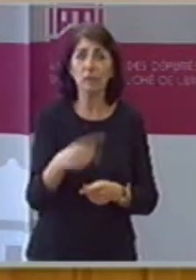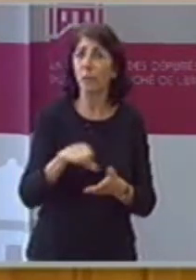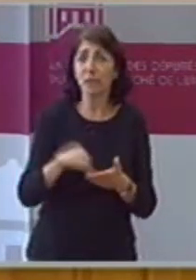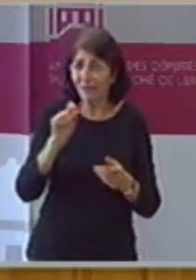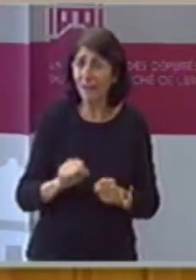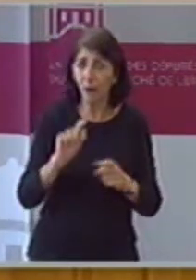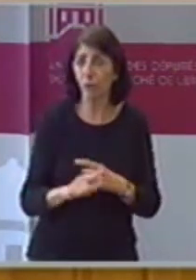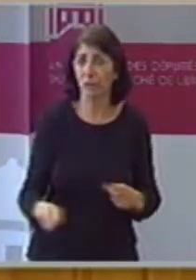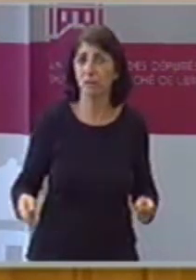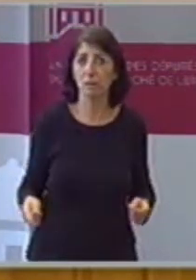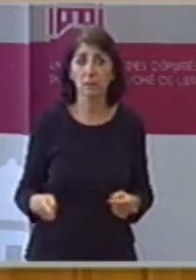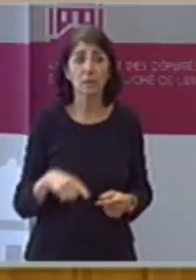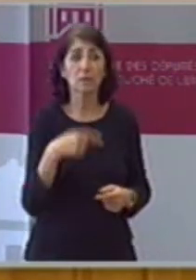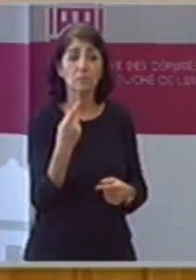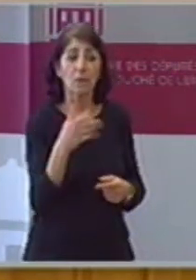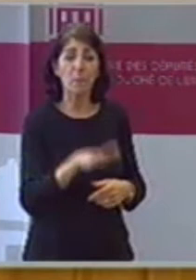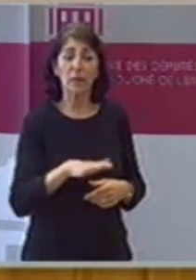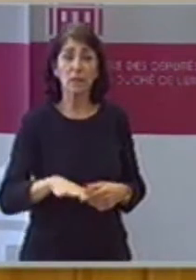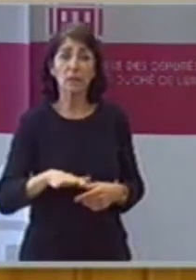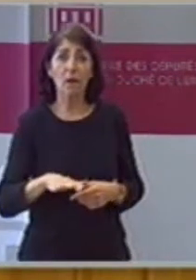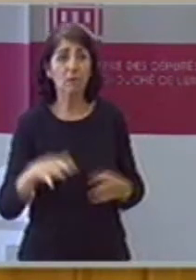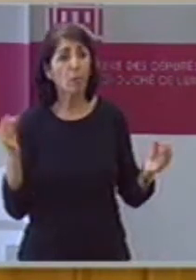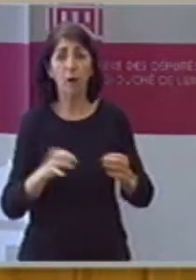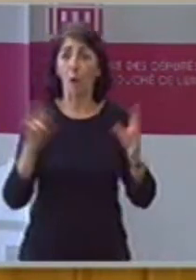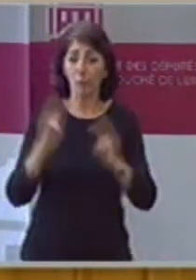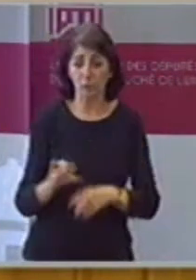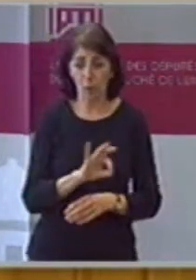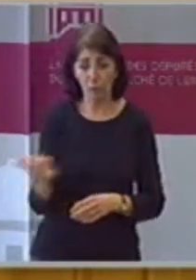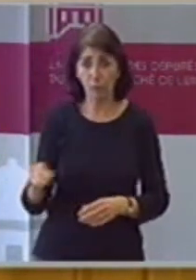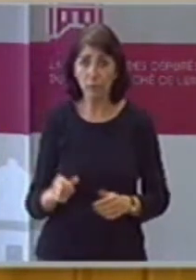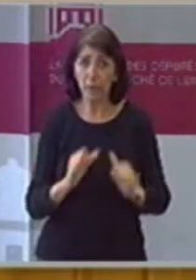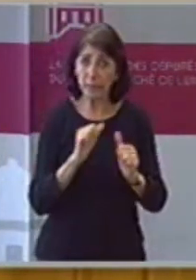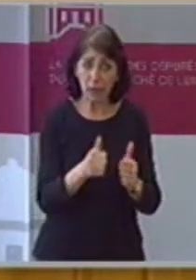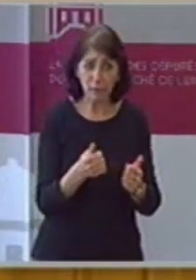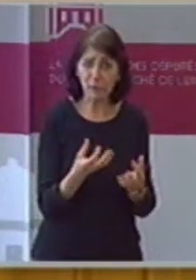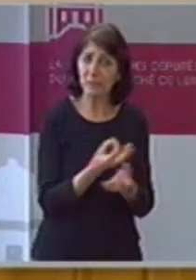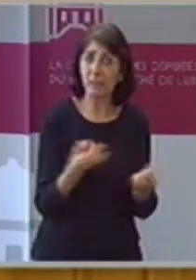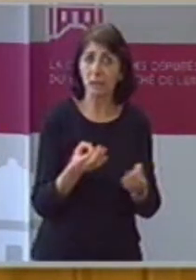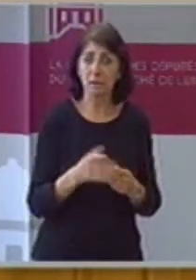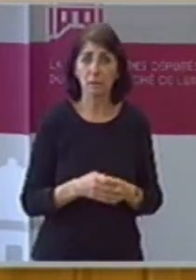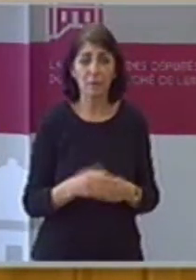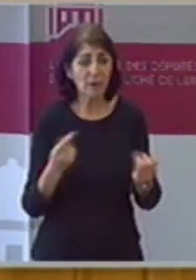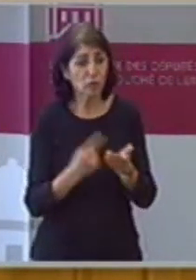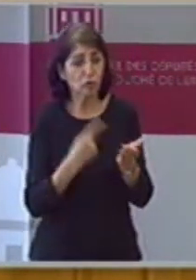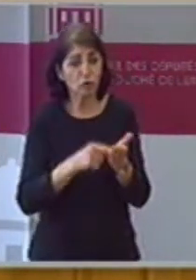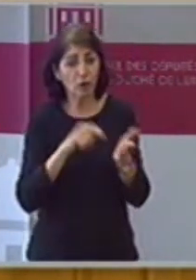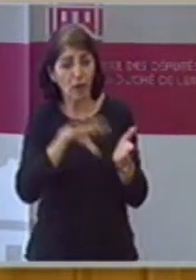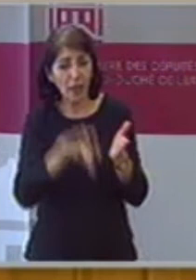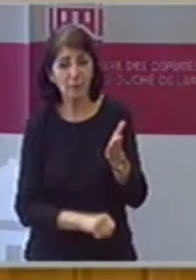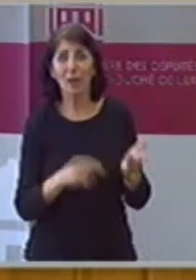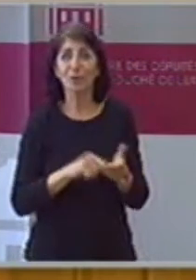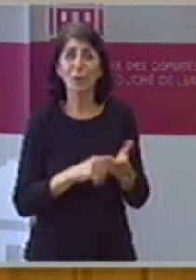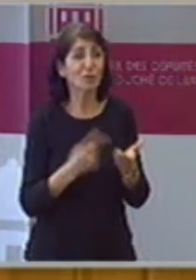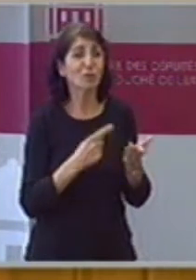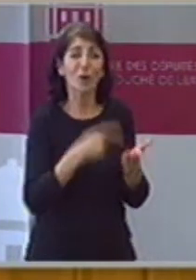Regierung, die mit Steuererleichtungen für den Staat mit gelähntem Geld, denen Leute die nicht über 200.000 Euro vier Stunden